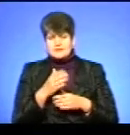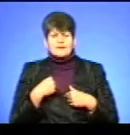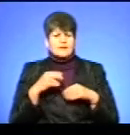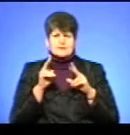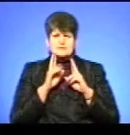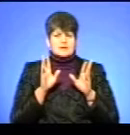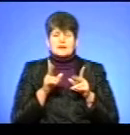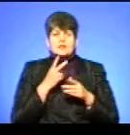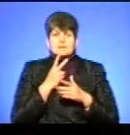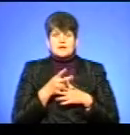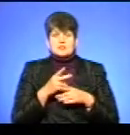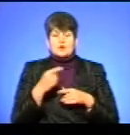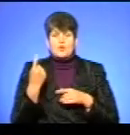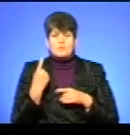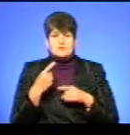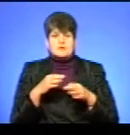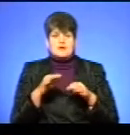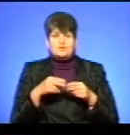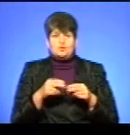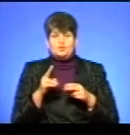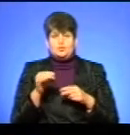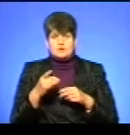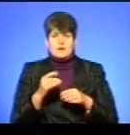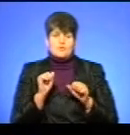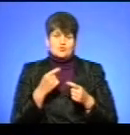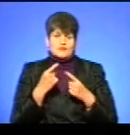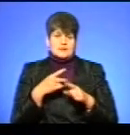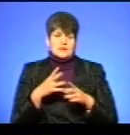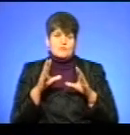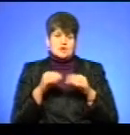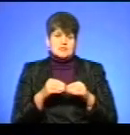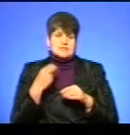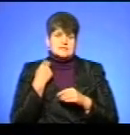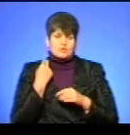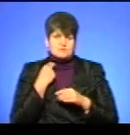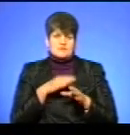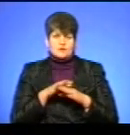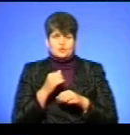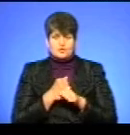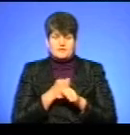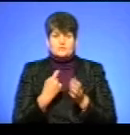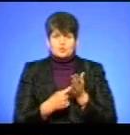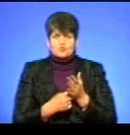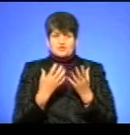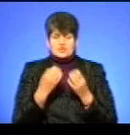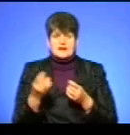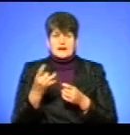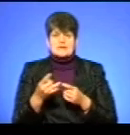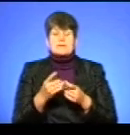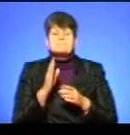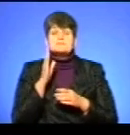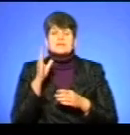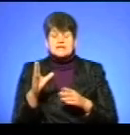знаю, як її бачить Облавтодор. Я можу говорити тільки про погашення заборгованості за виконані роботи. Я вам ще раз довожу і підтверджую. Перспектива